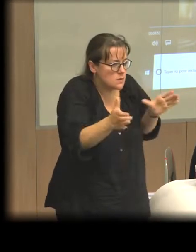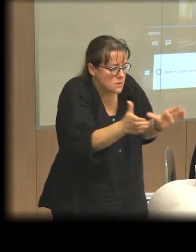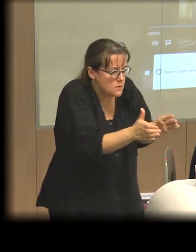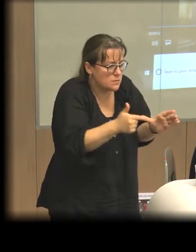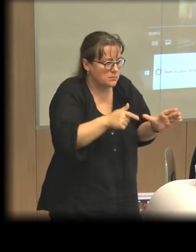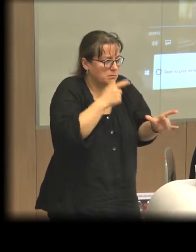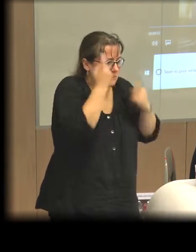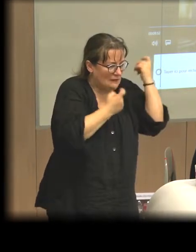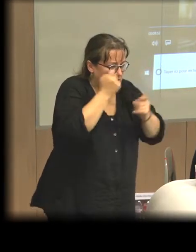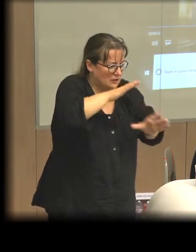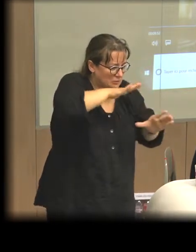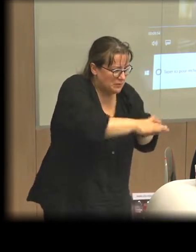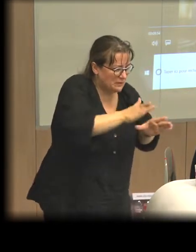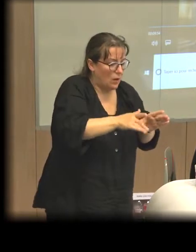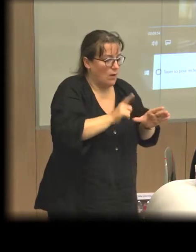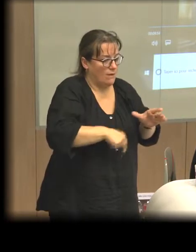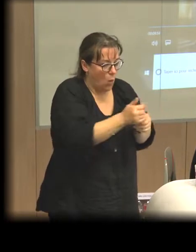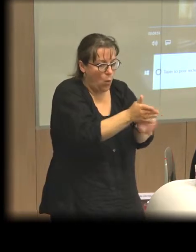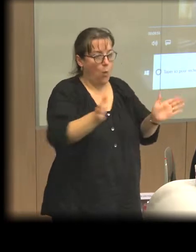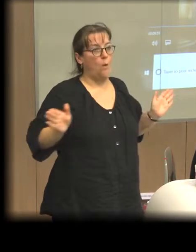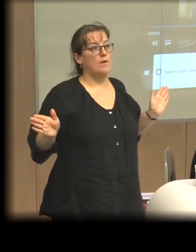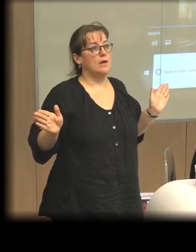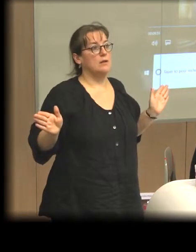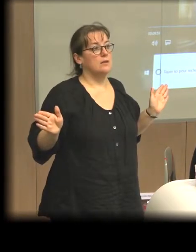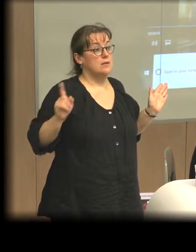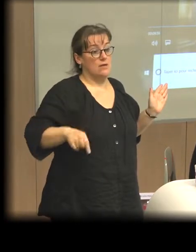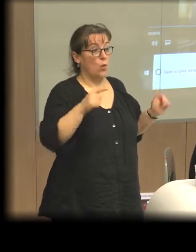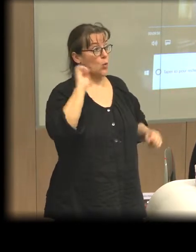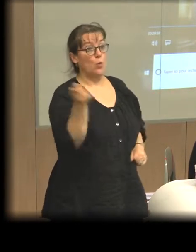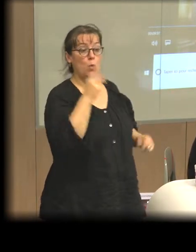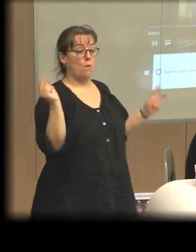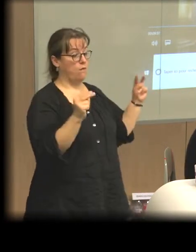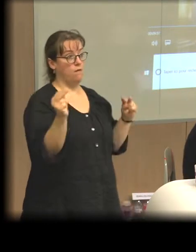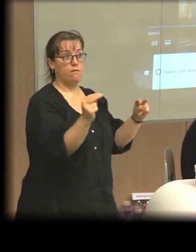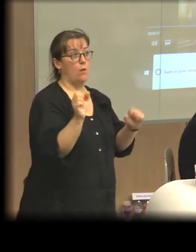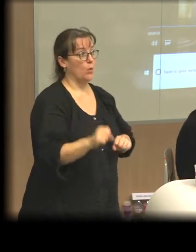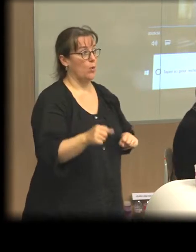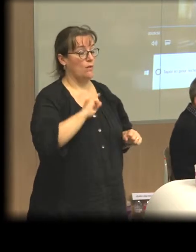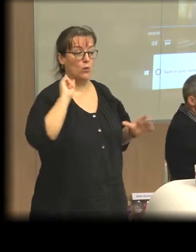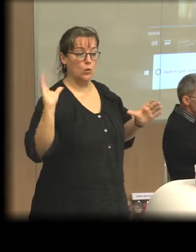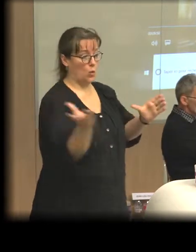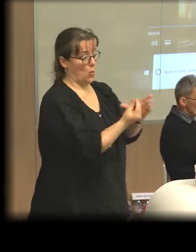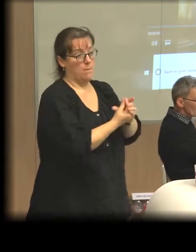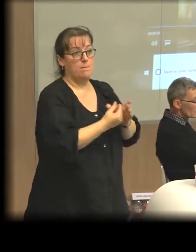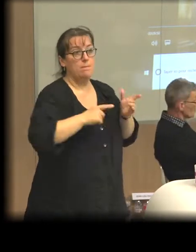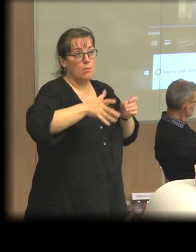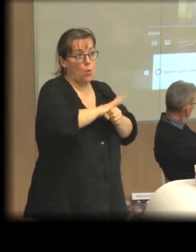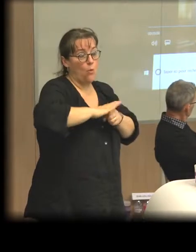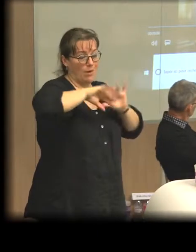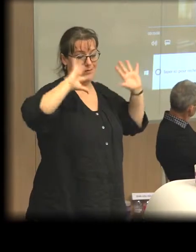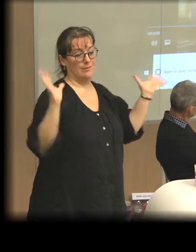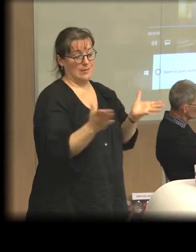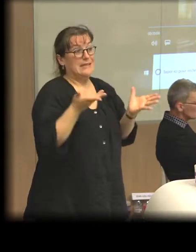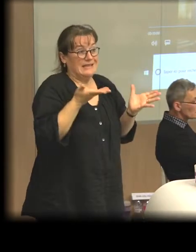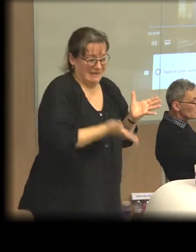permettons pas à ce que l'économie soit plus inclusive, à ce moment-là, nous ne pourrons pas préserver la démocratie. Et c'est ça qui, je